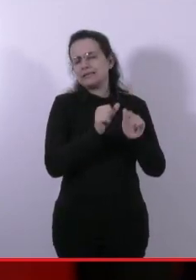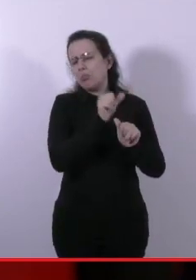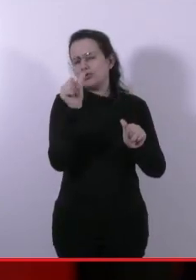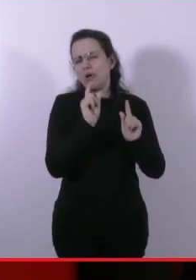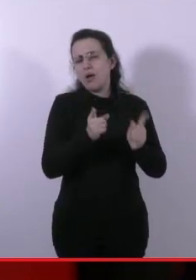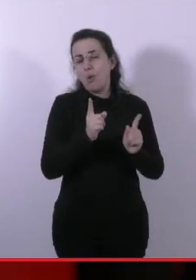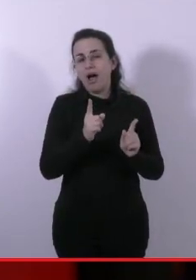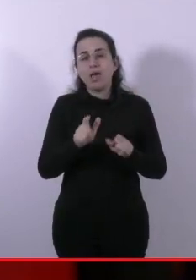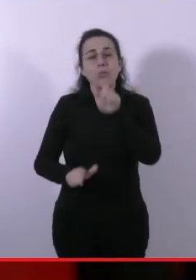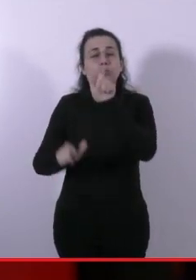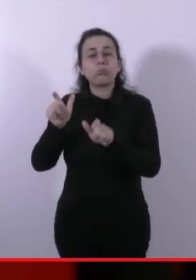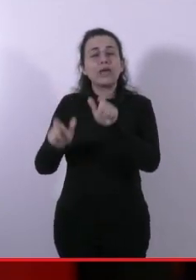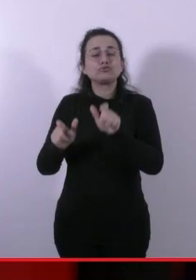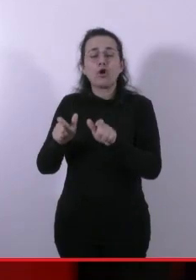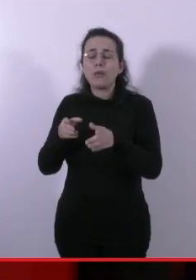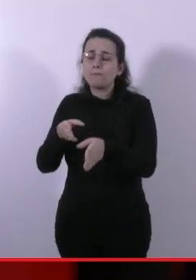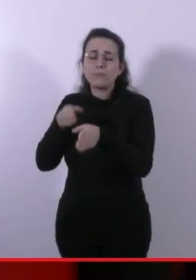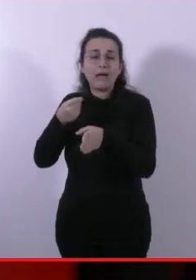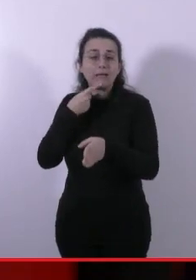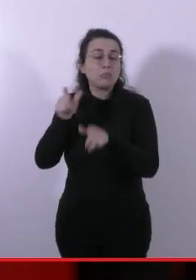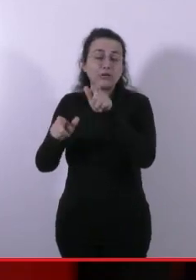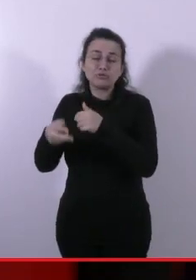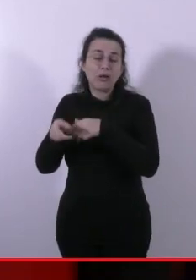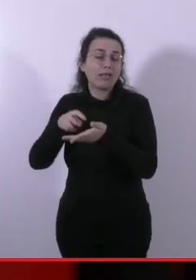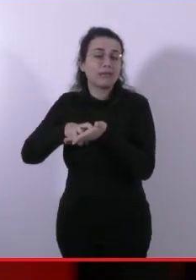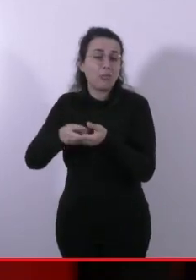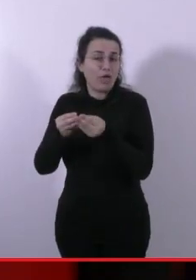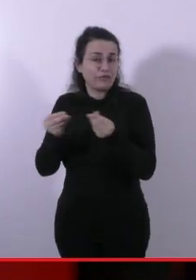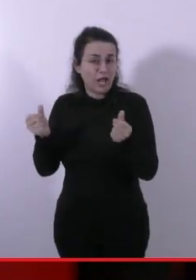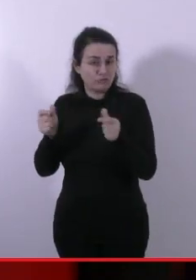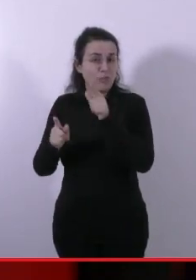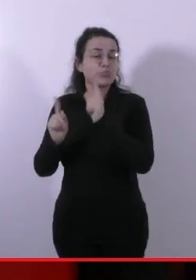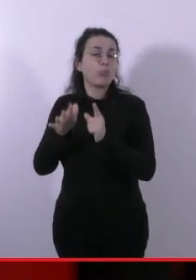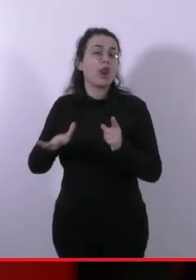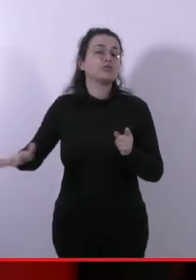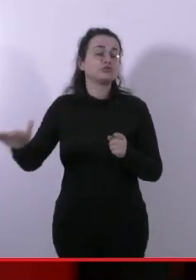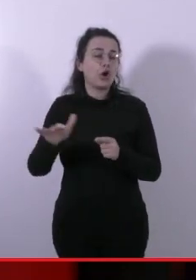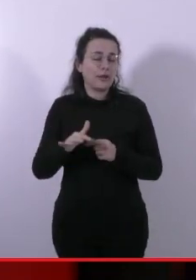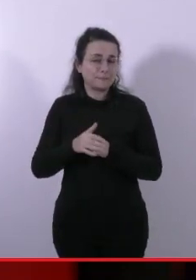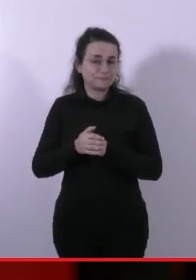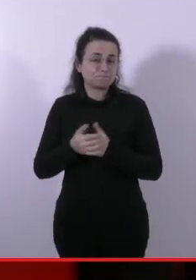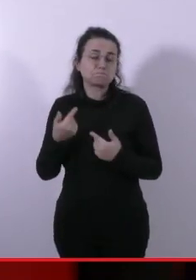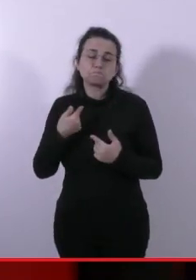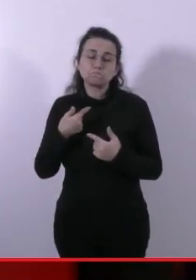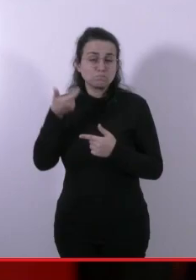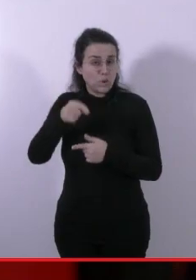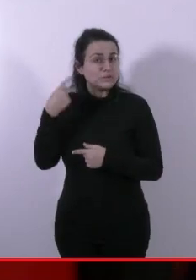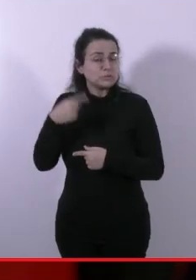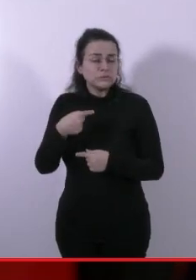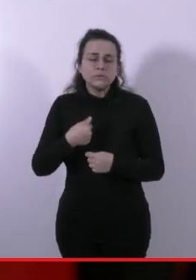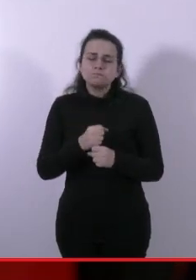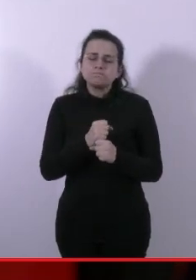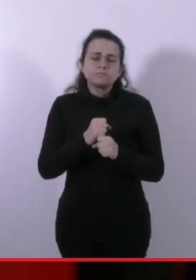più grande lo pagherebbero, ancora una volta, le fasce più deboli della popolazione. Per questo motivo, io credo che noi bisogna,